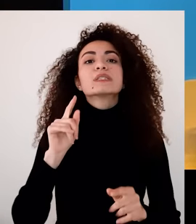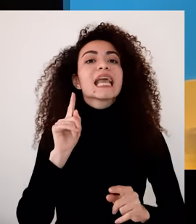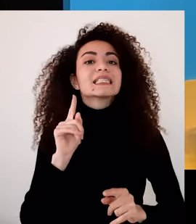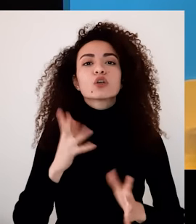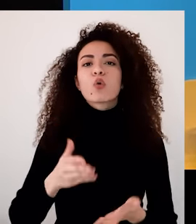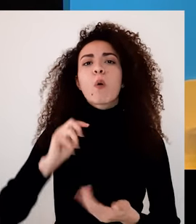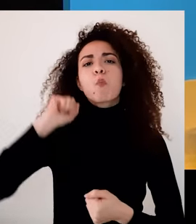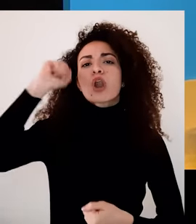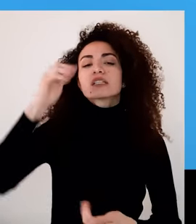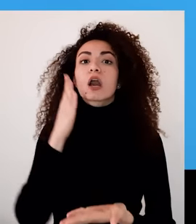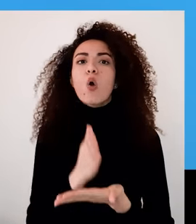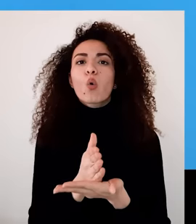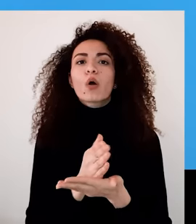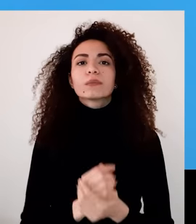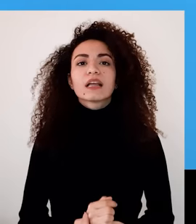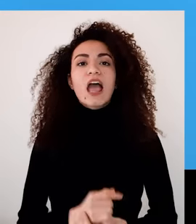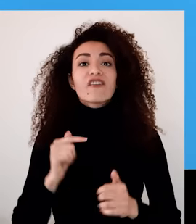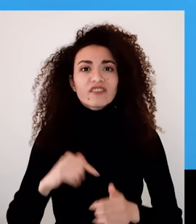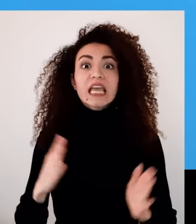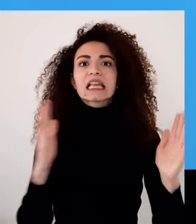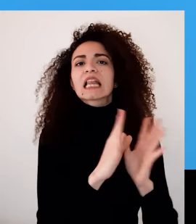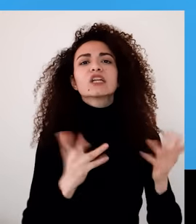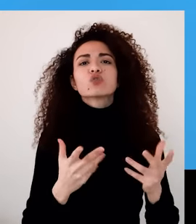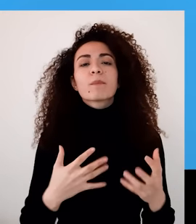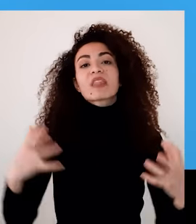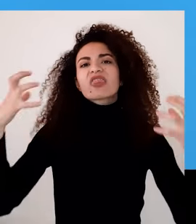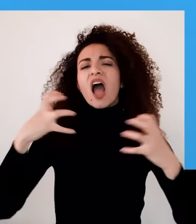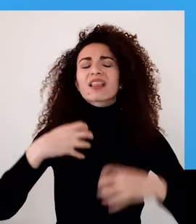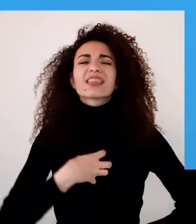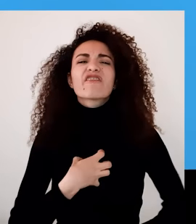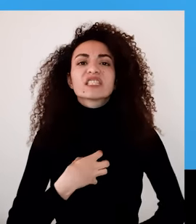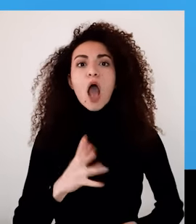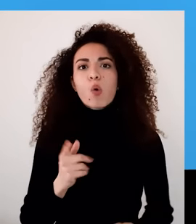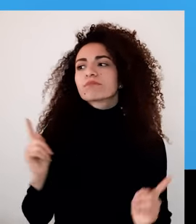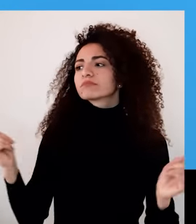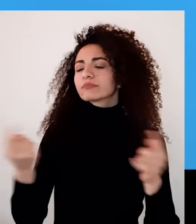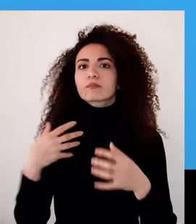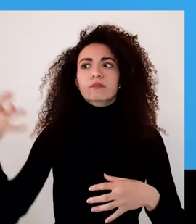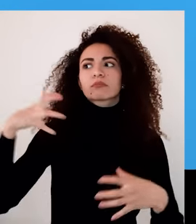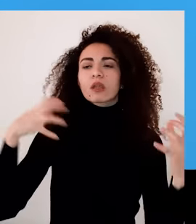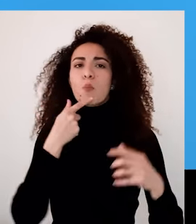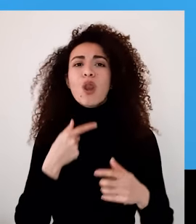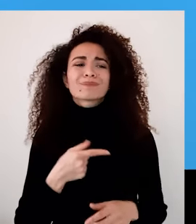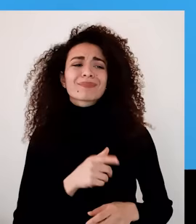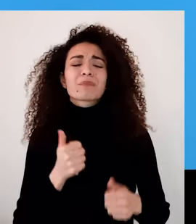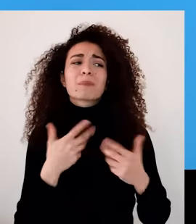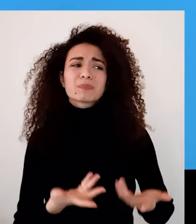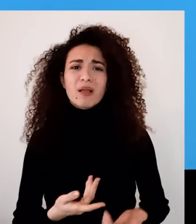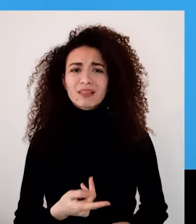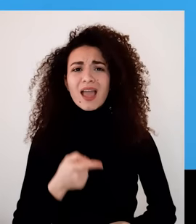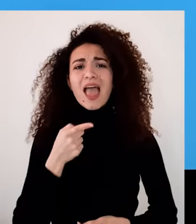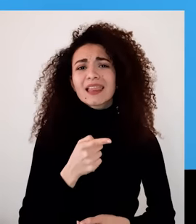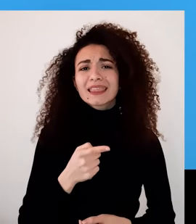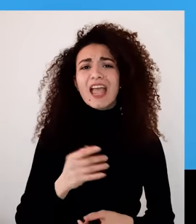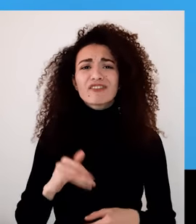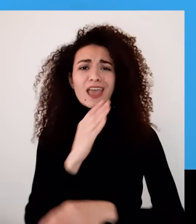إذا كان موضوعها المناصرة من أهم التحديات التعب النفسي أو حتى الضغوطات من المحيط مثلاً الأصوات